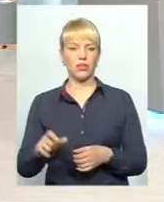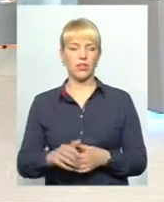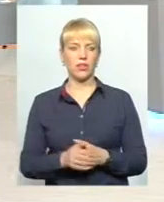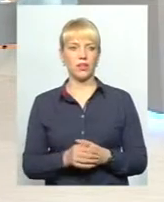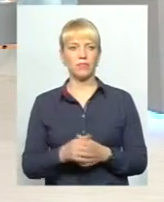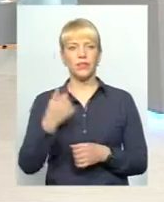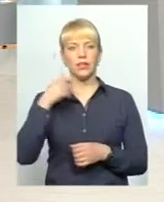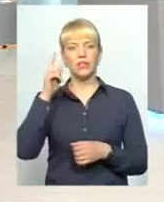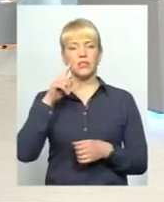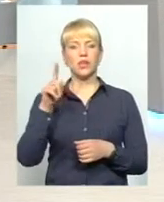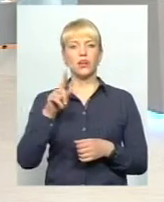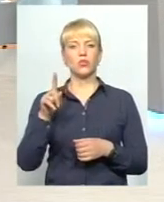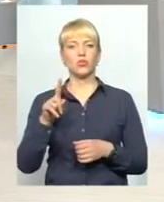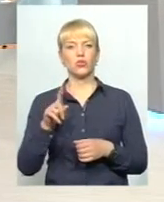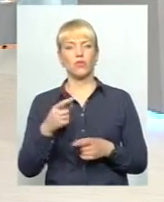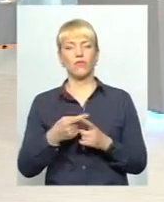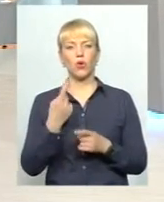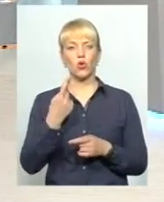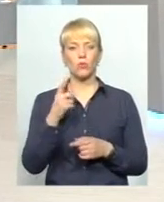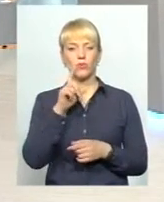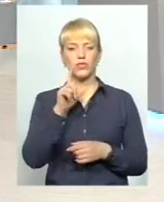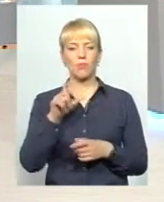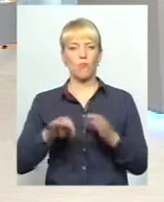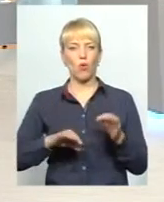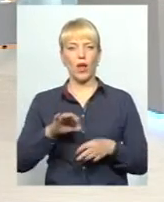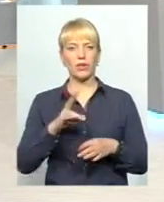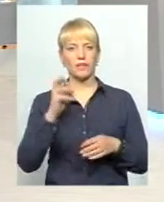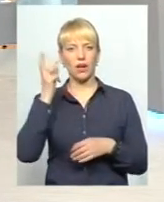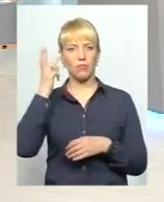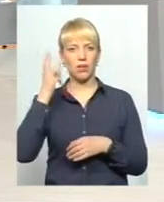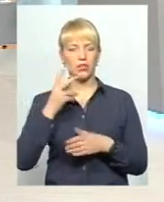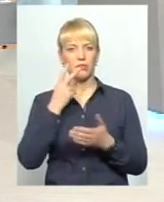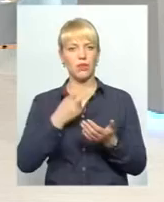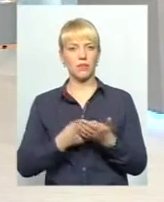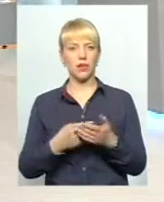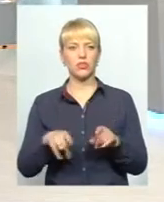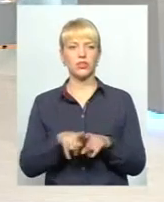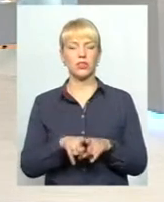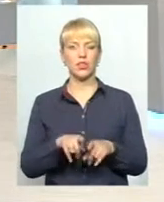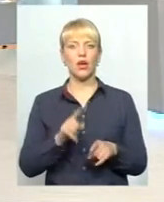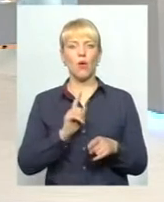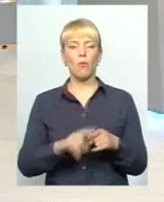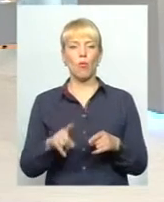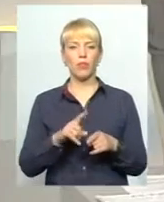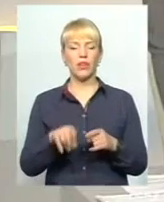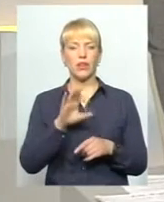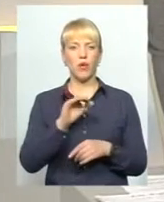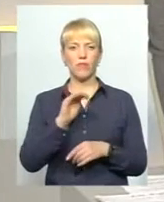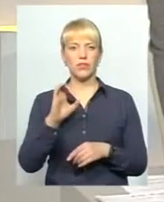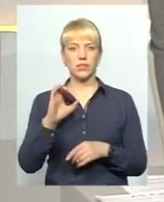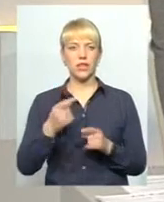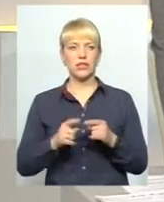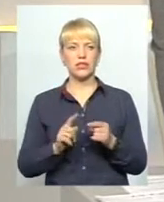Знаю, що в одному з проєктів на Хмельниччині передбачений так званий мобільний навіть офіс, тобто